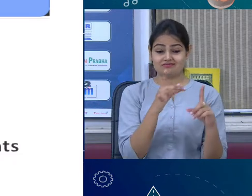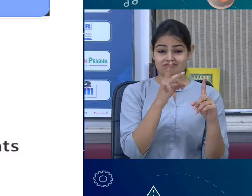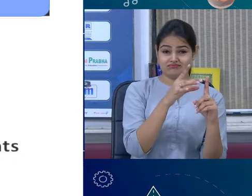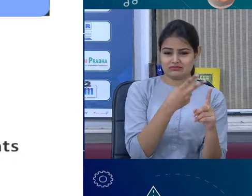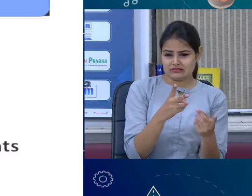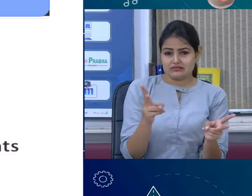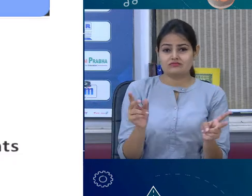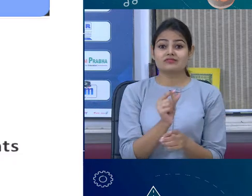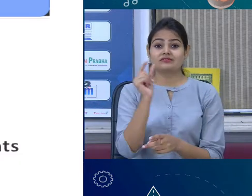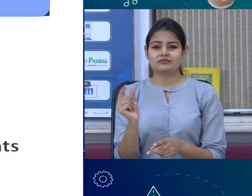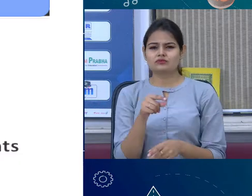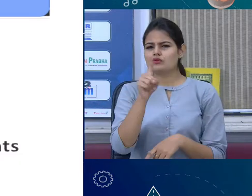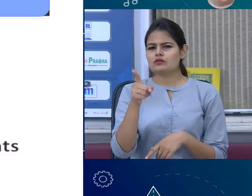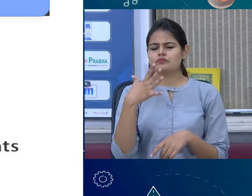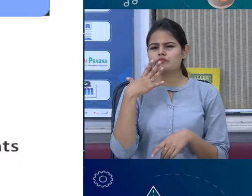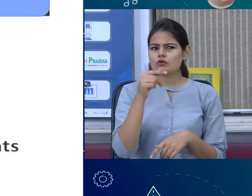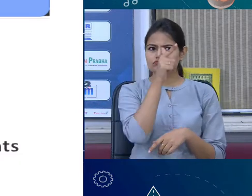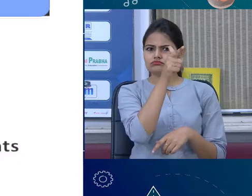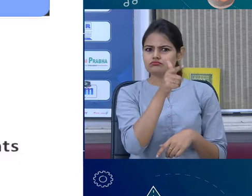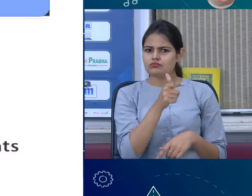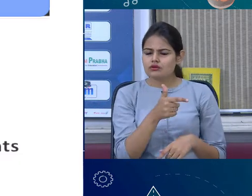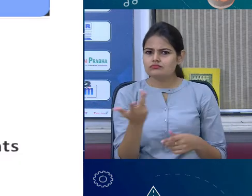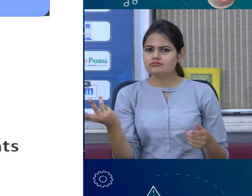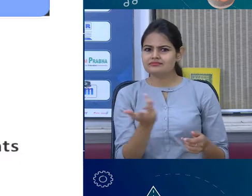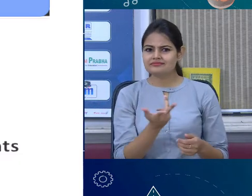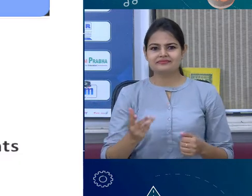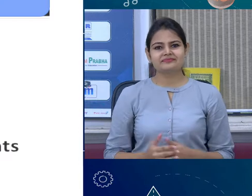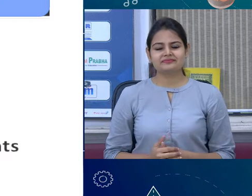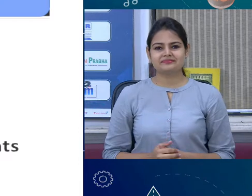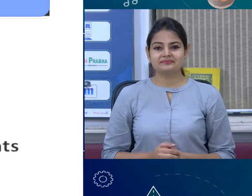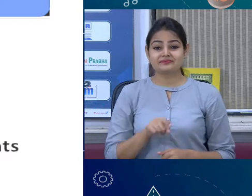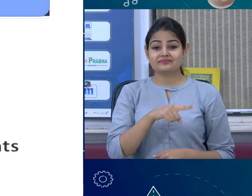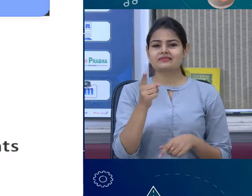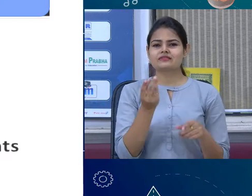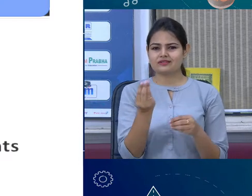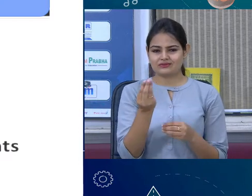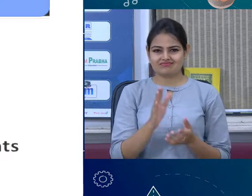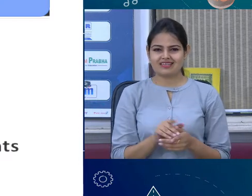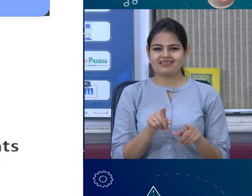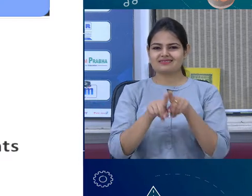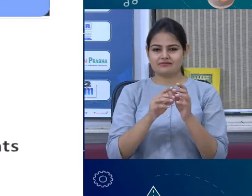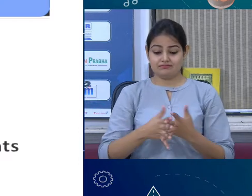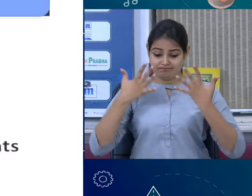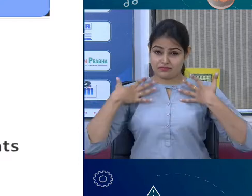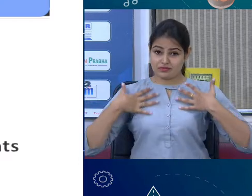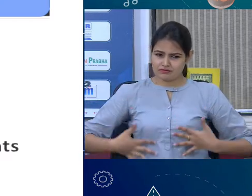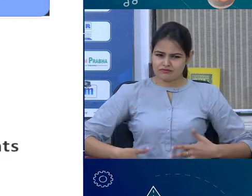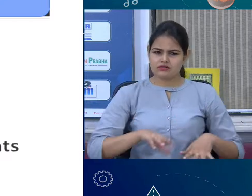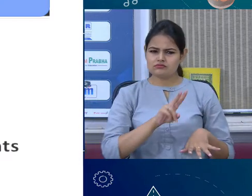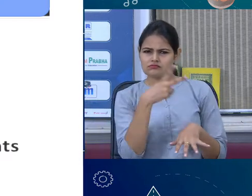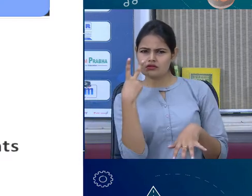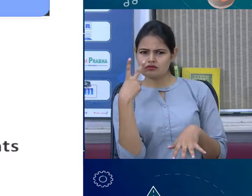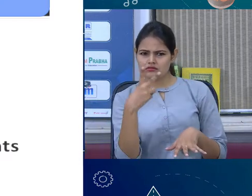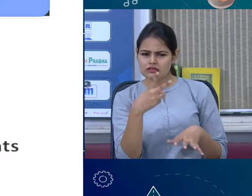है we can enlist many of the properties जो हम appearance the physical properties method हम appearance से उनको